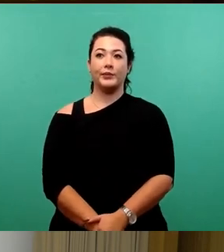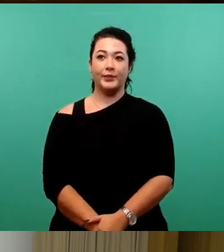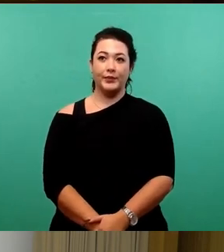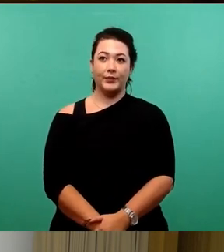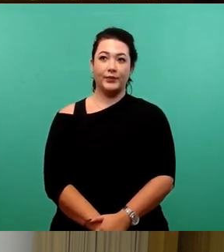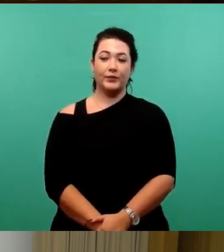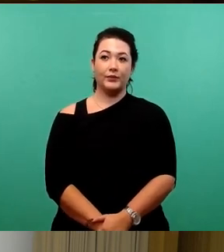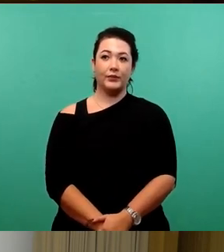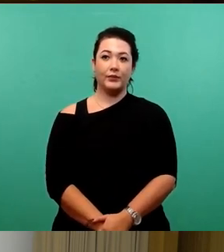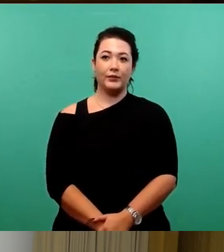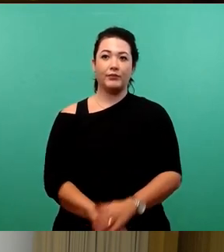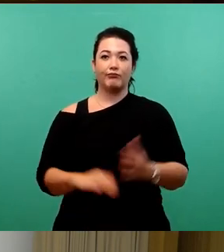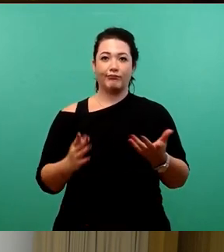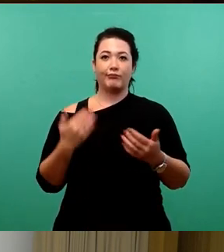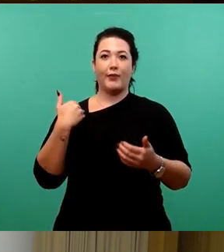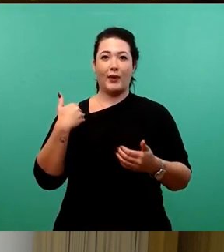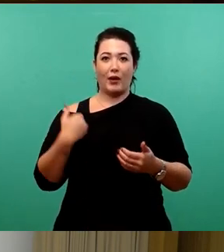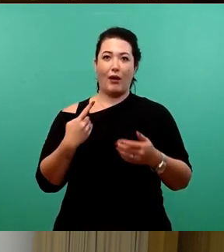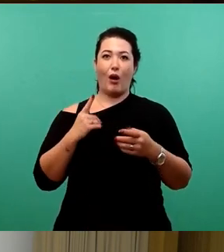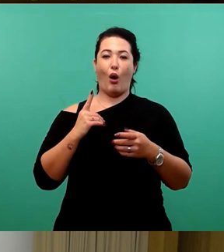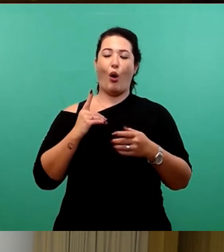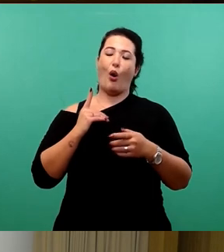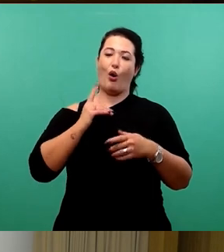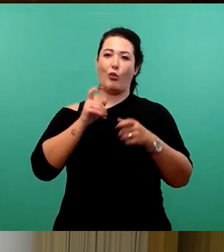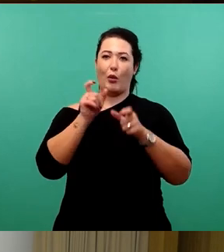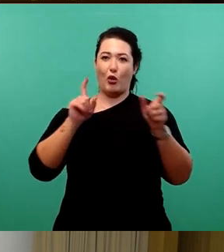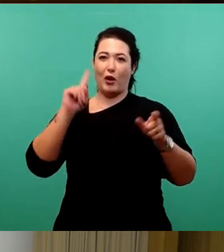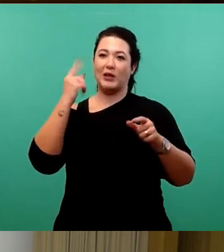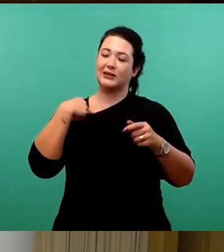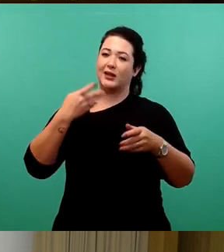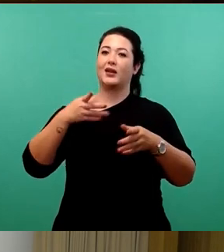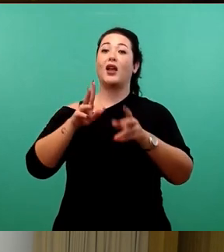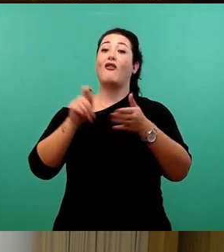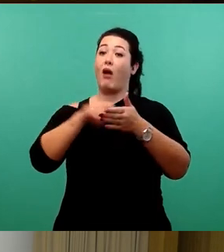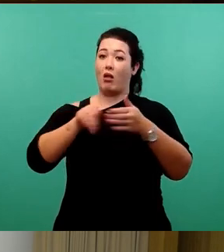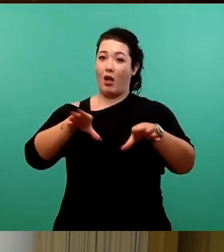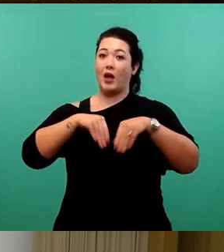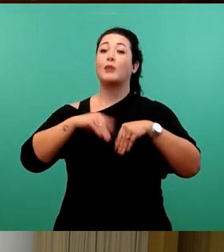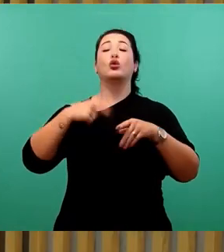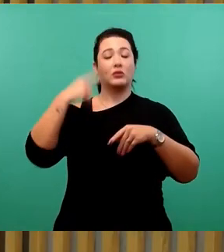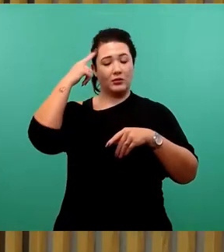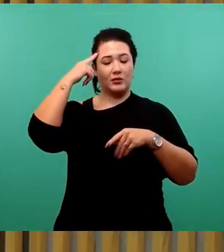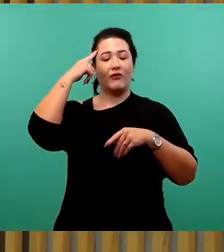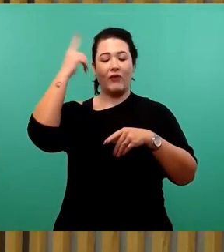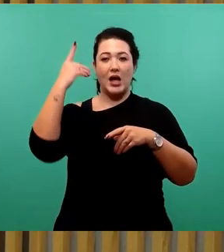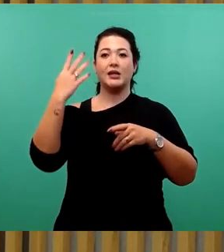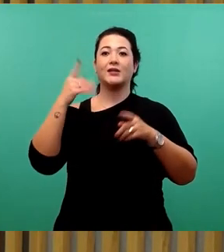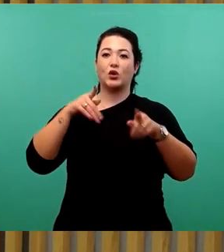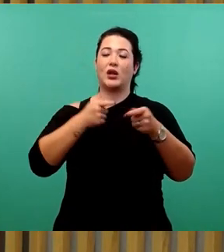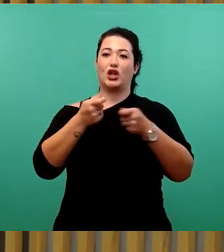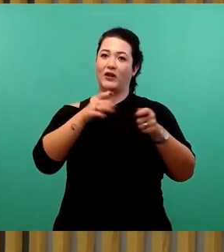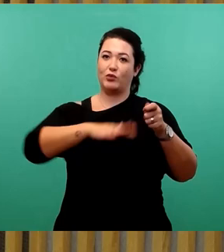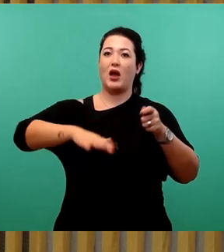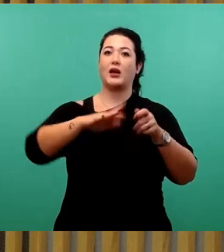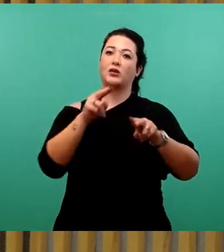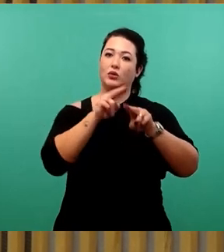Herr Oberbürgermeister, ich nehme die Wahl an. Und mir ist bekannt, dass noch Änderungen am Zuschnitt des Geschäftsbereiches vorgenommen werden